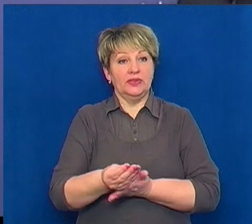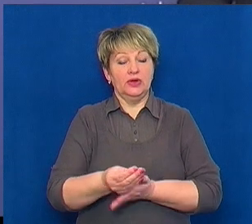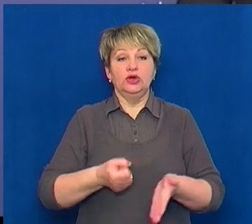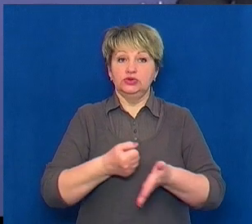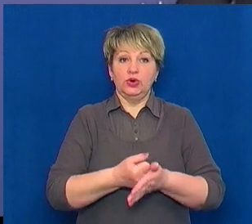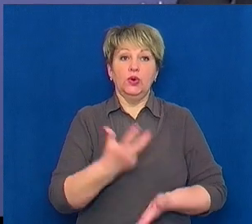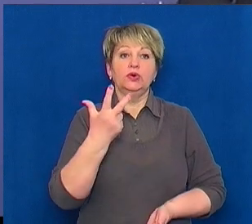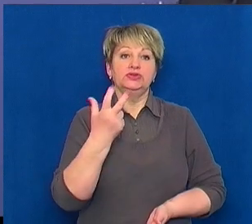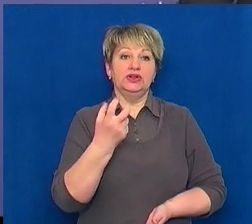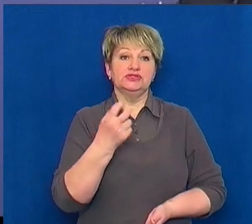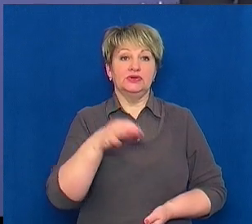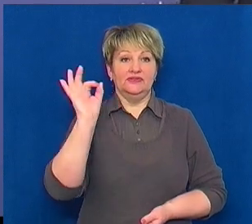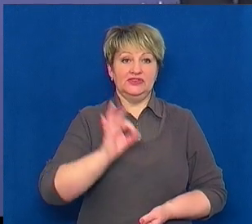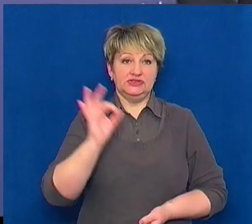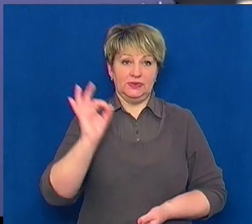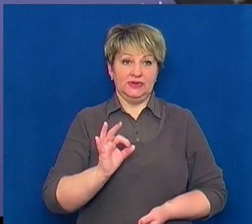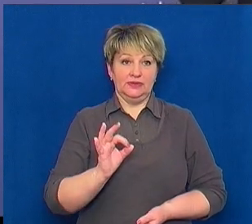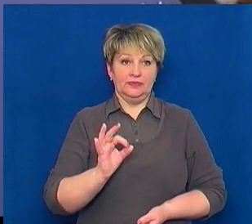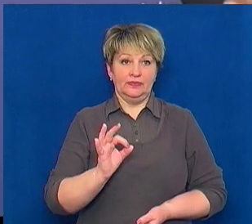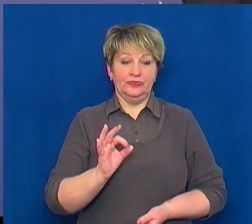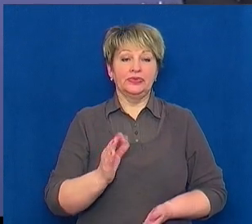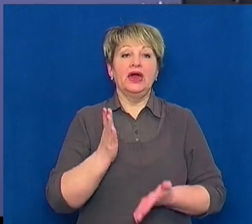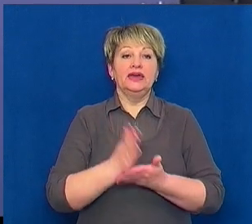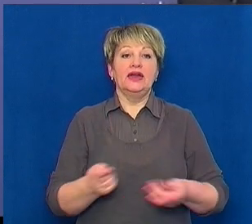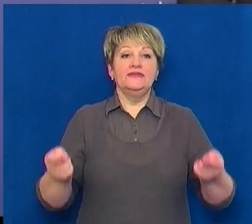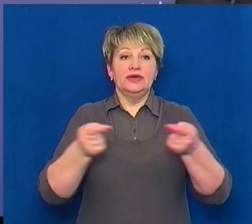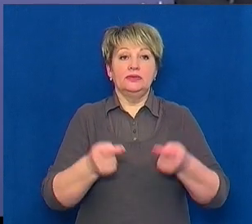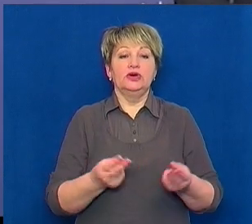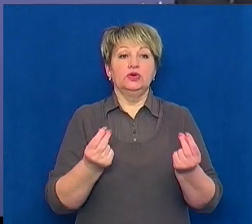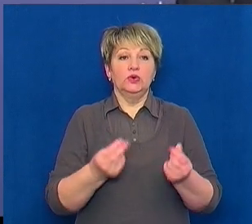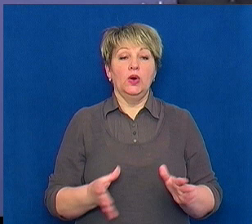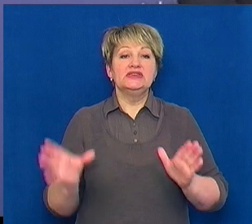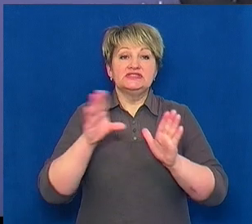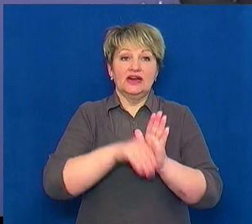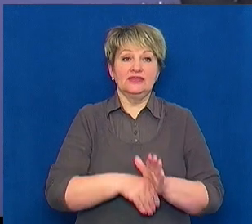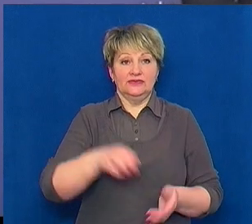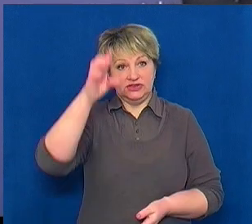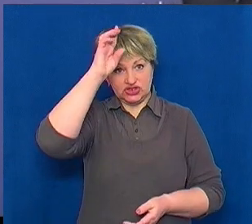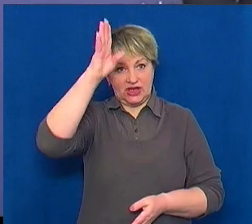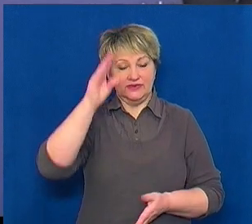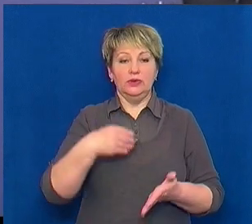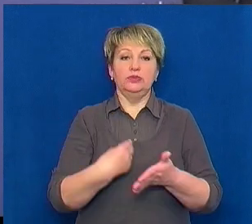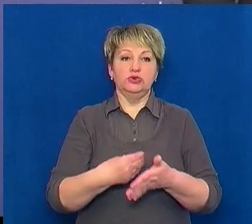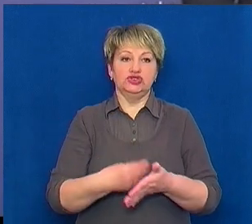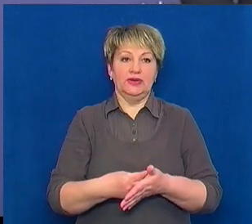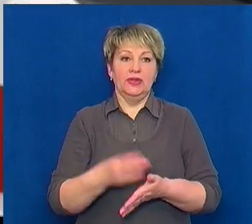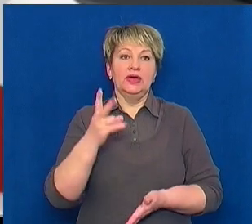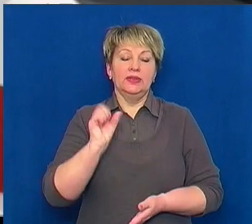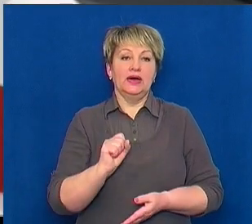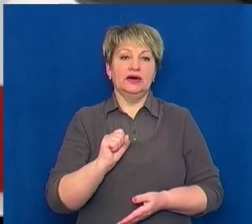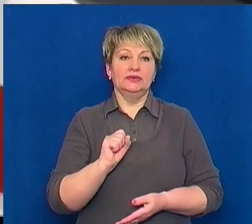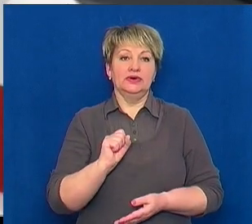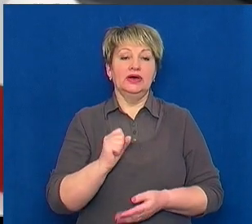300 відсотків. Є відповідні кошти, закладені в державному бюджету на це.